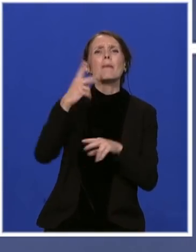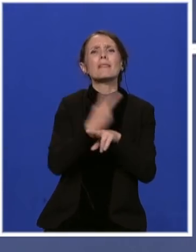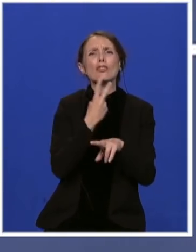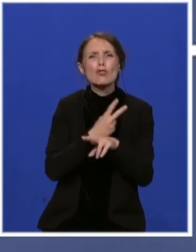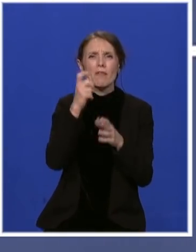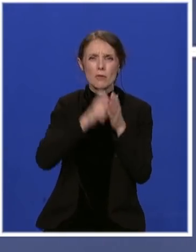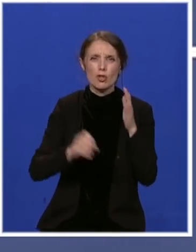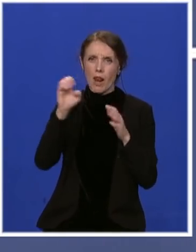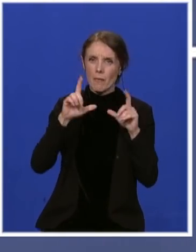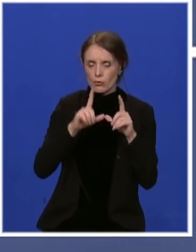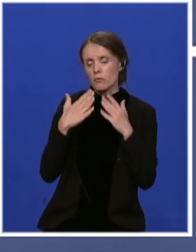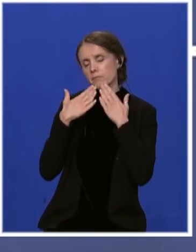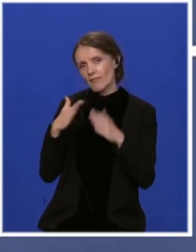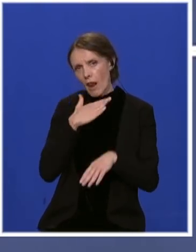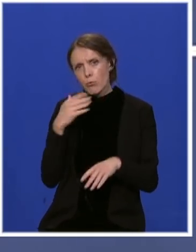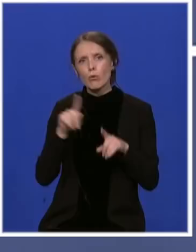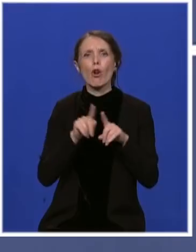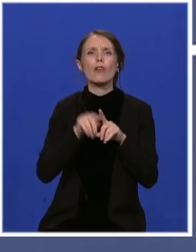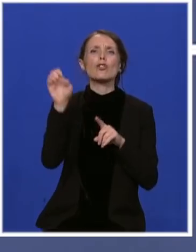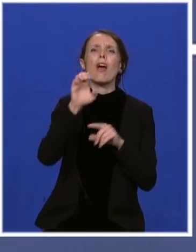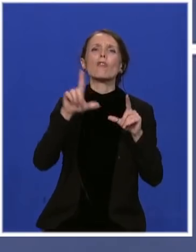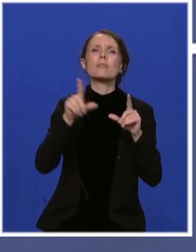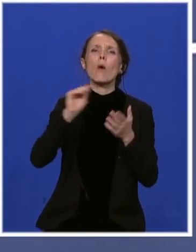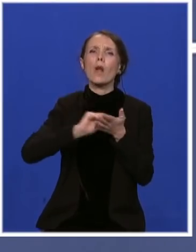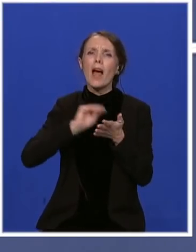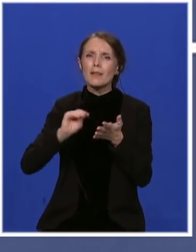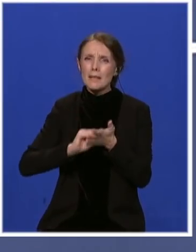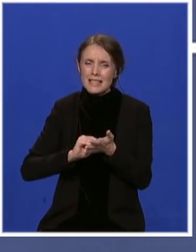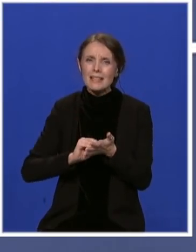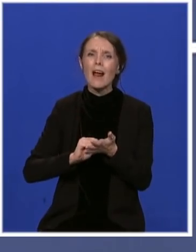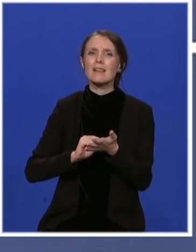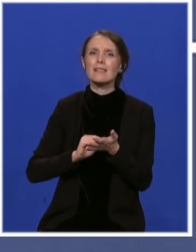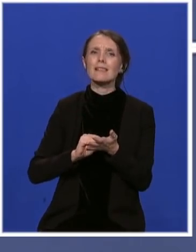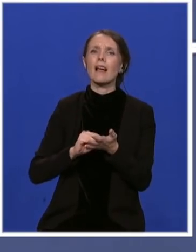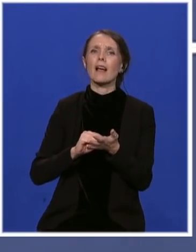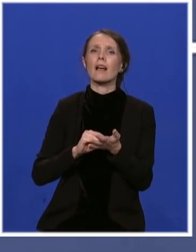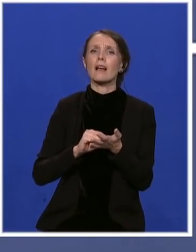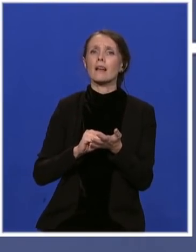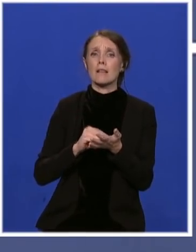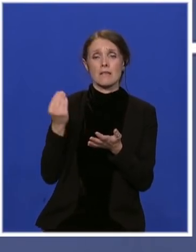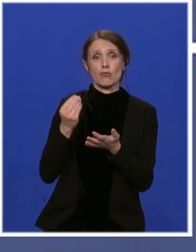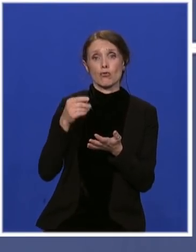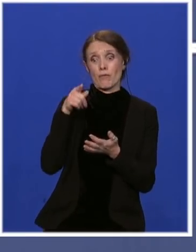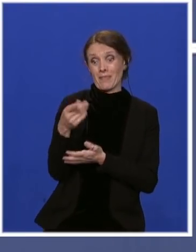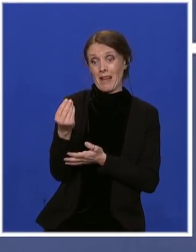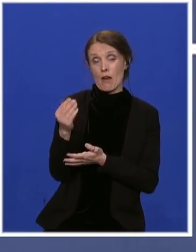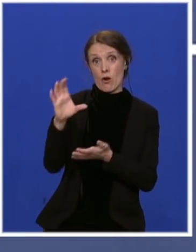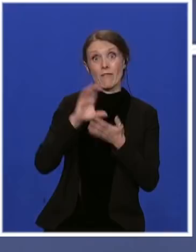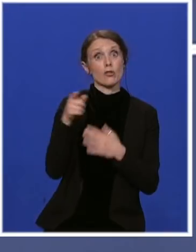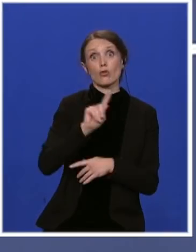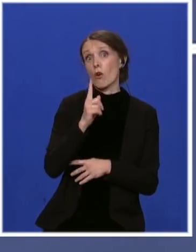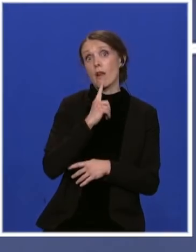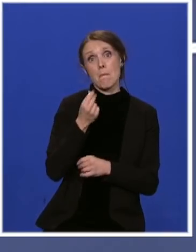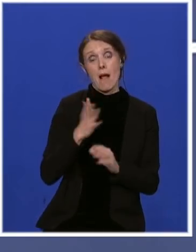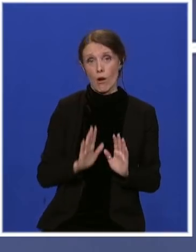vama, hvala Evropskoj administraciji koja tu odluku za novcem koji je sve samo ne mali mali je